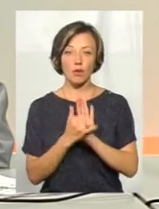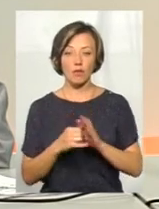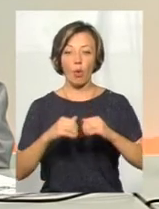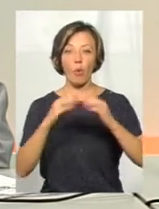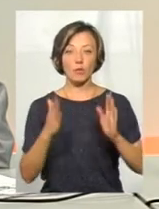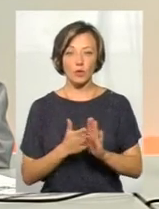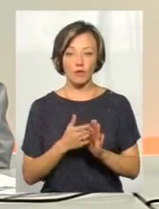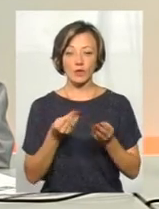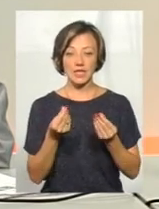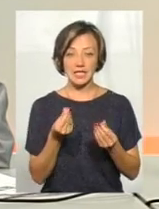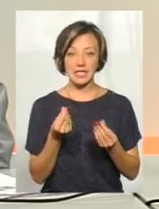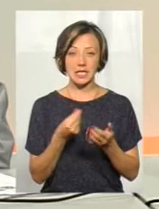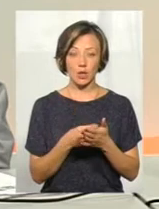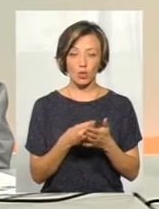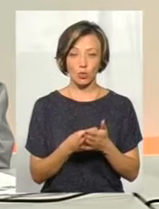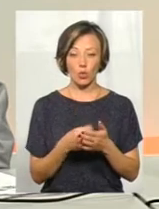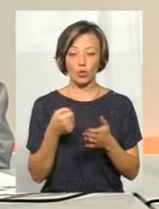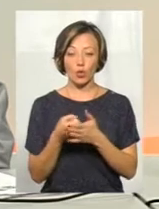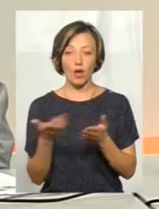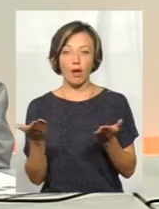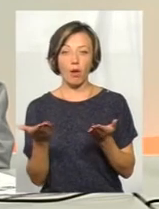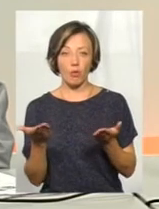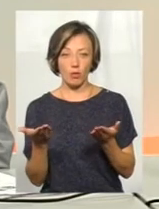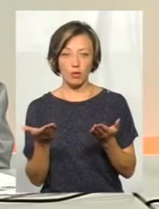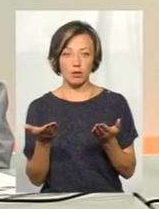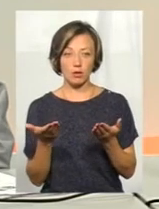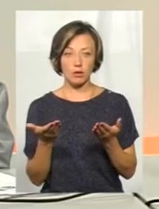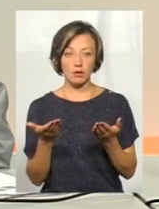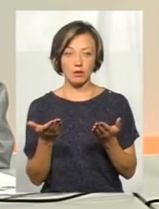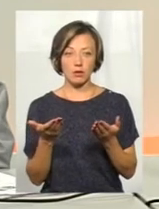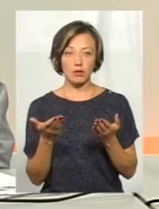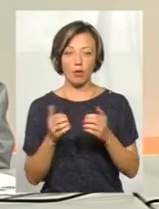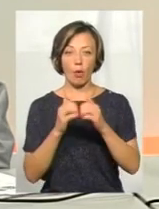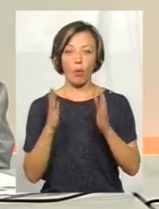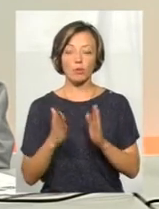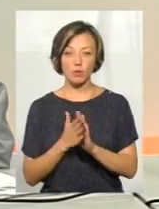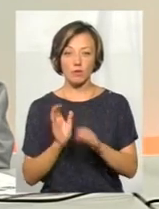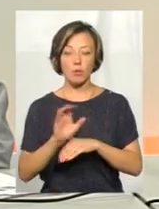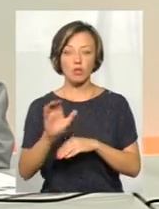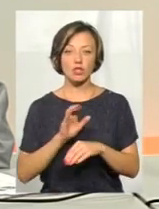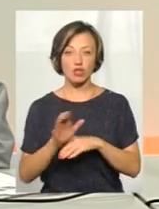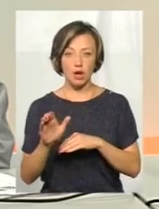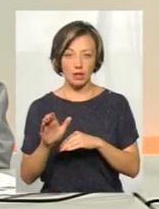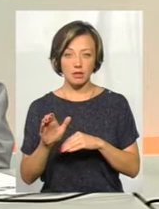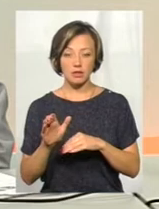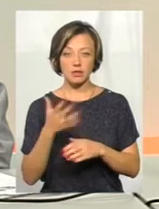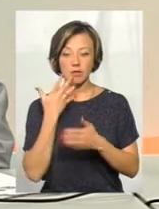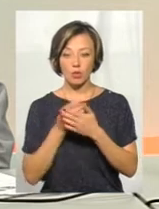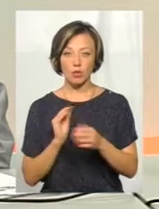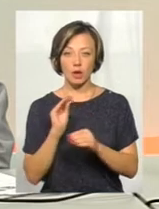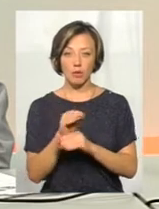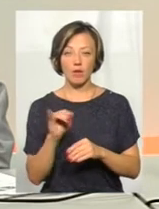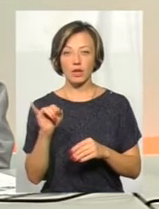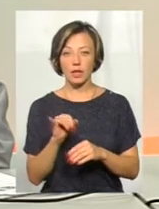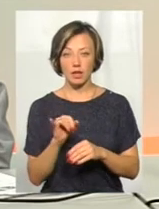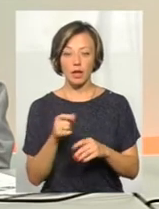якої вже відповідно, до якої вже оптовий постачальник свою надбавку додає,